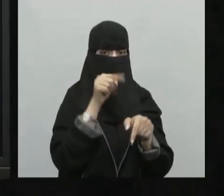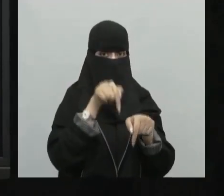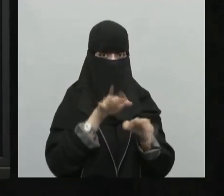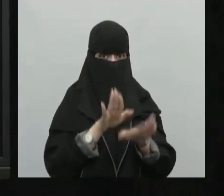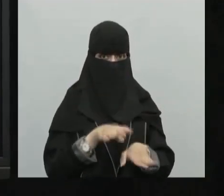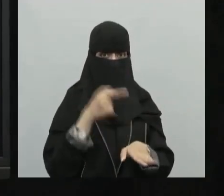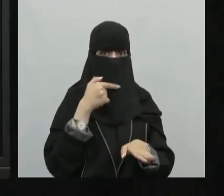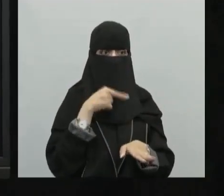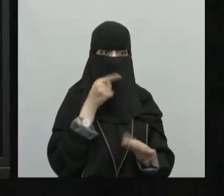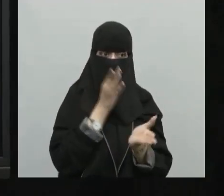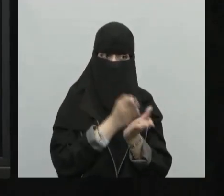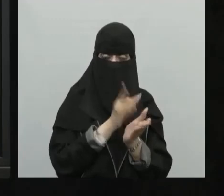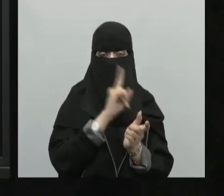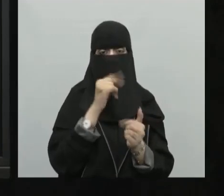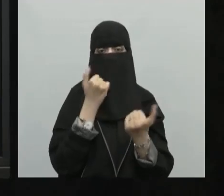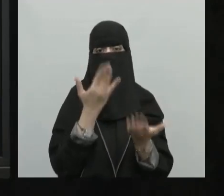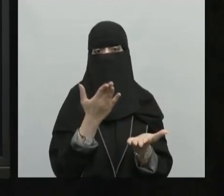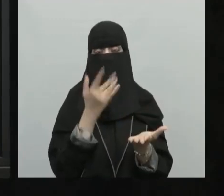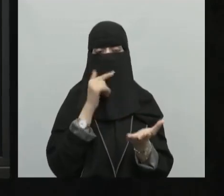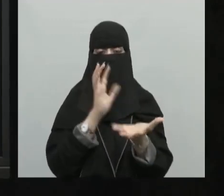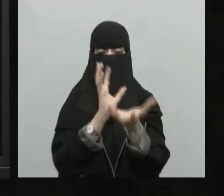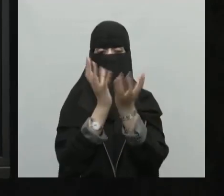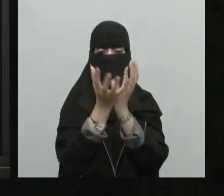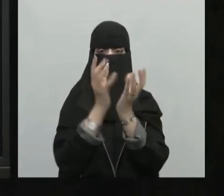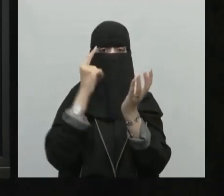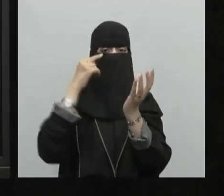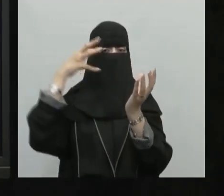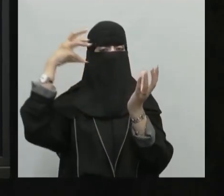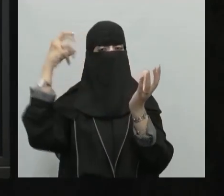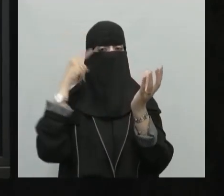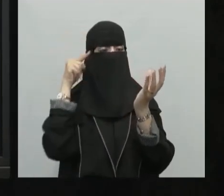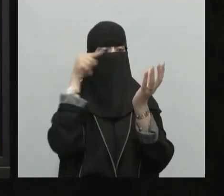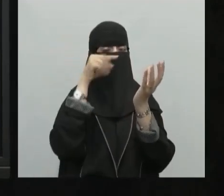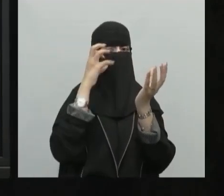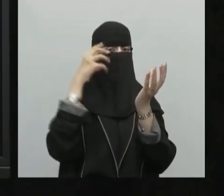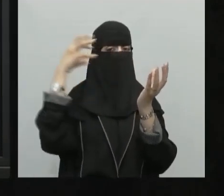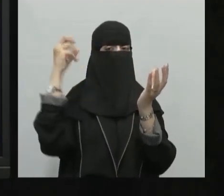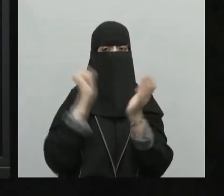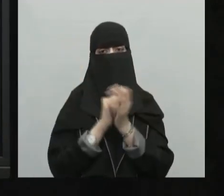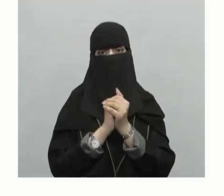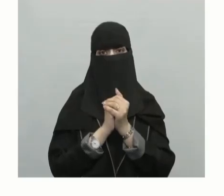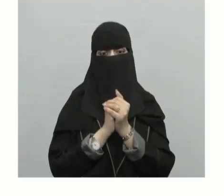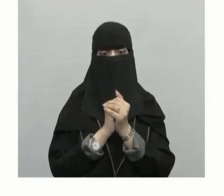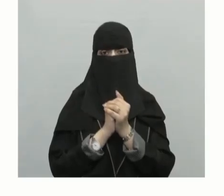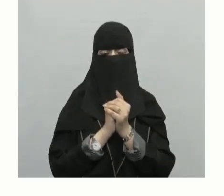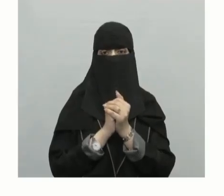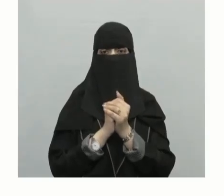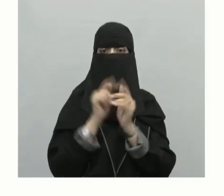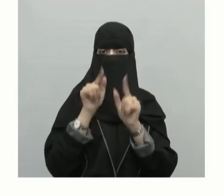توجد على مجسمات الكرة الأرضية وأيضا على الخرائط إذن أبناء وبنات الطلاب